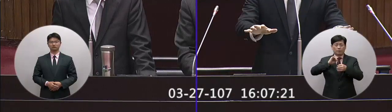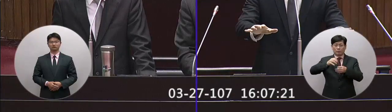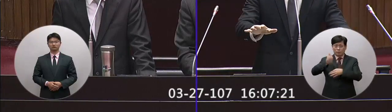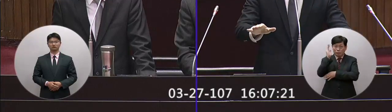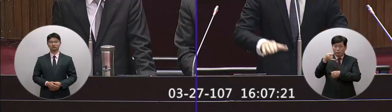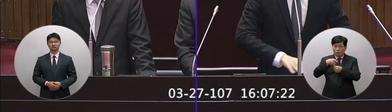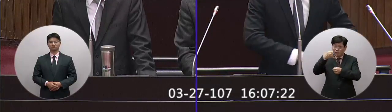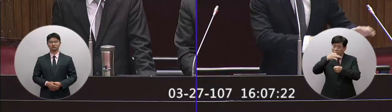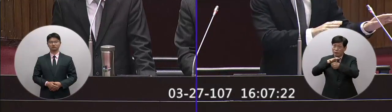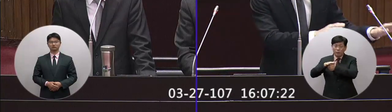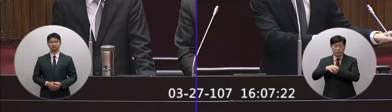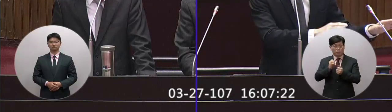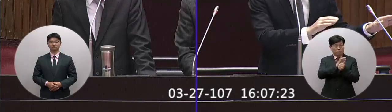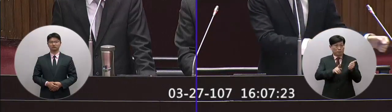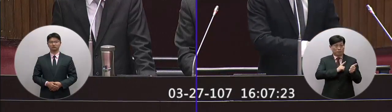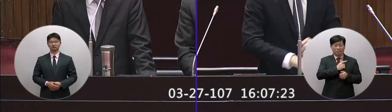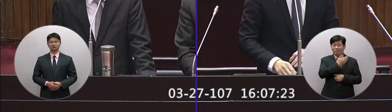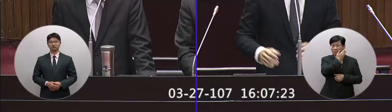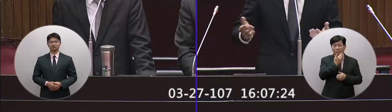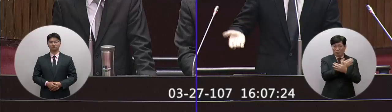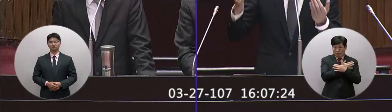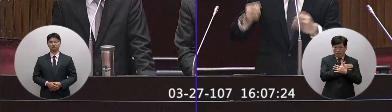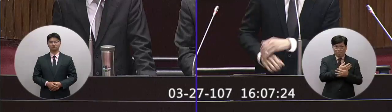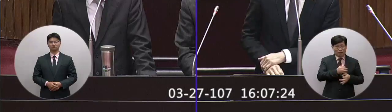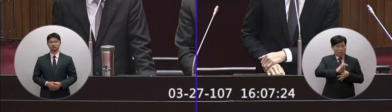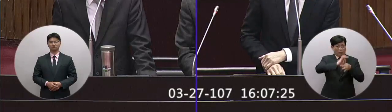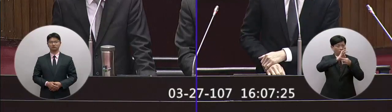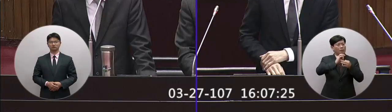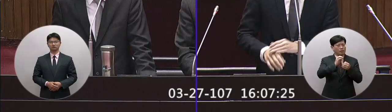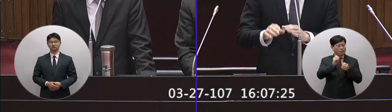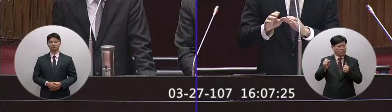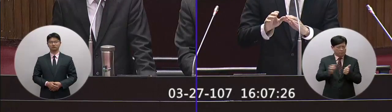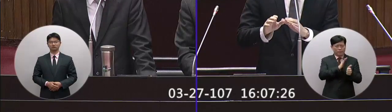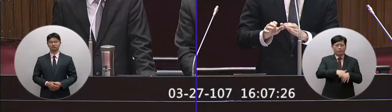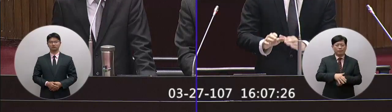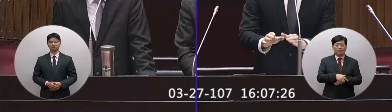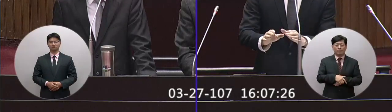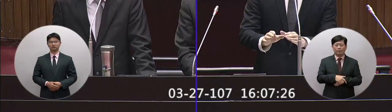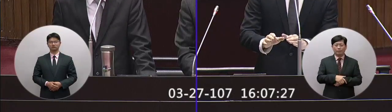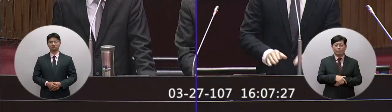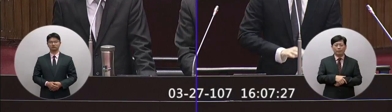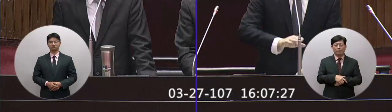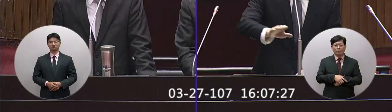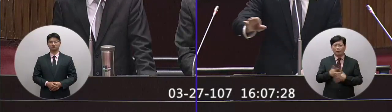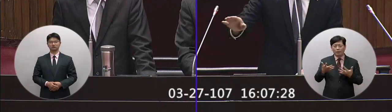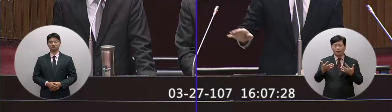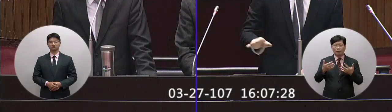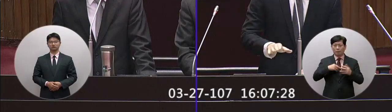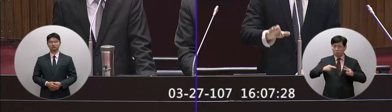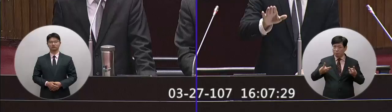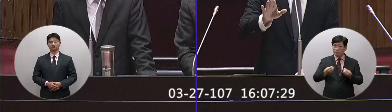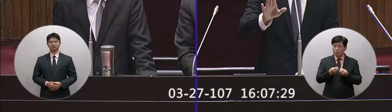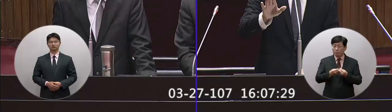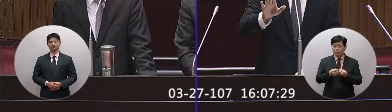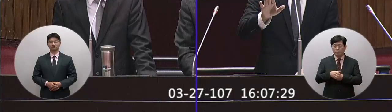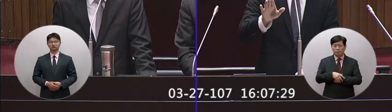貼一直打開是造成這個所有的這個收費越來越多越越所以說要怎樣把這個來改進